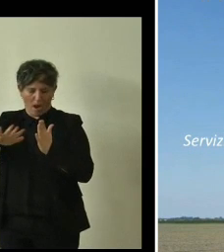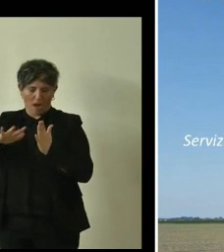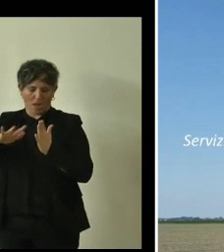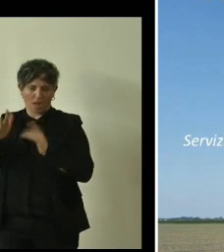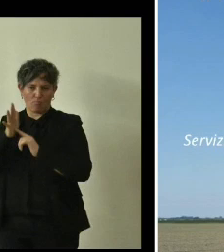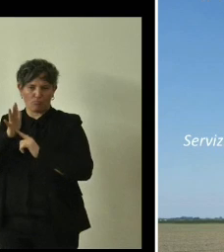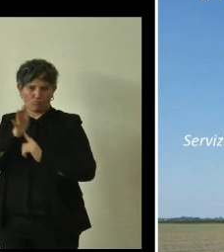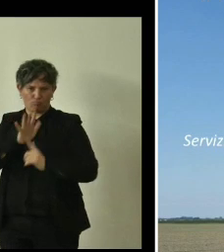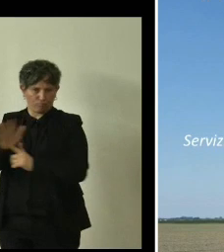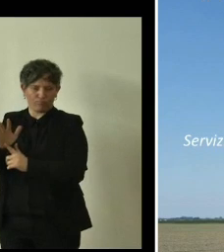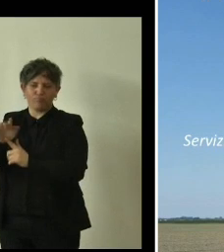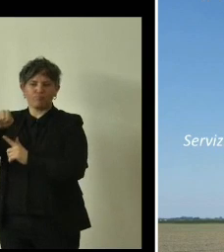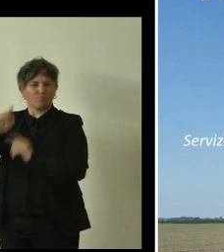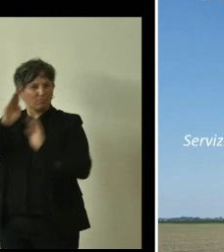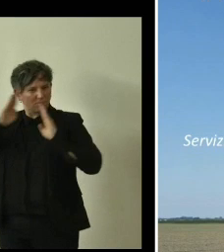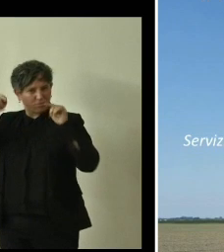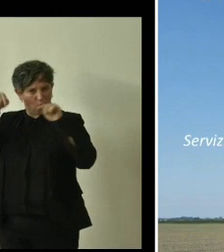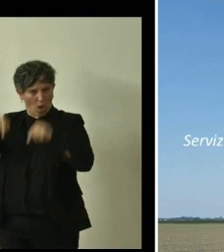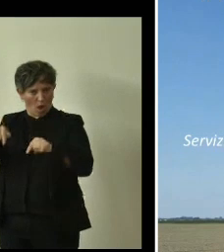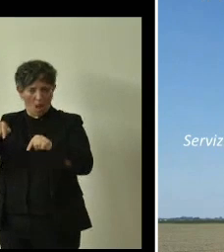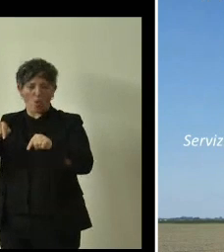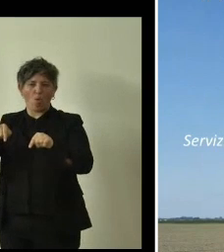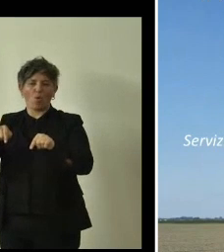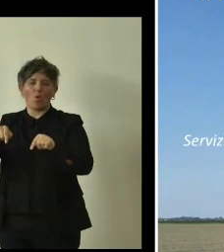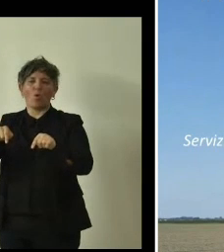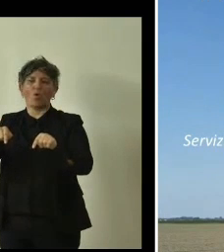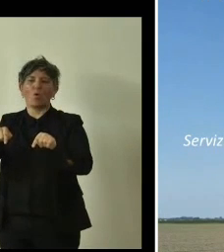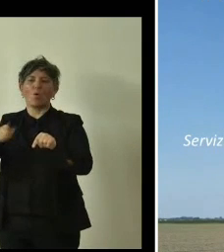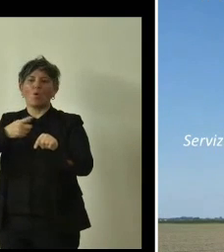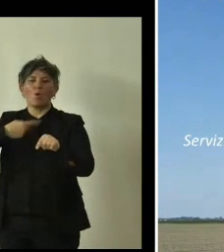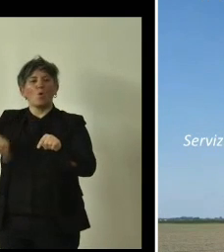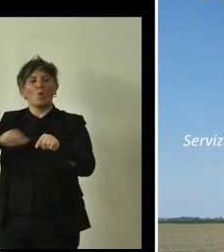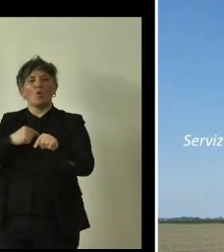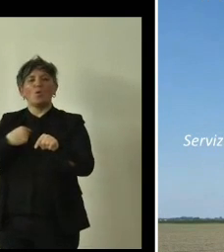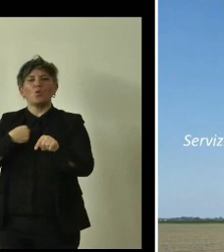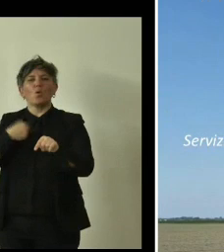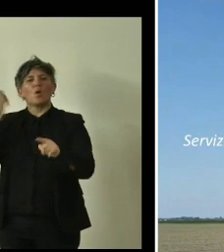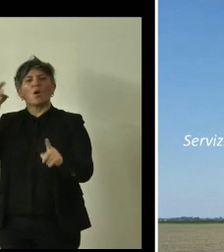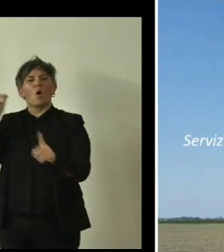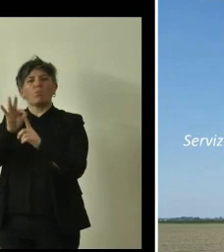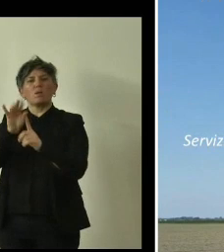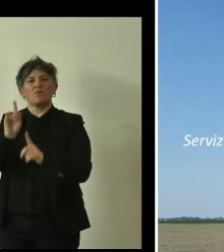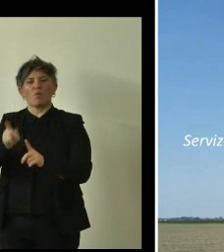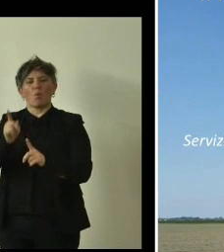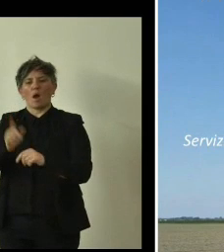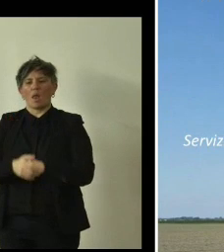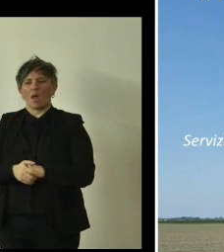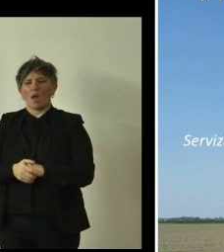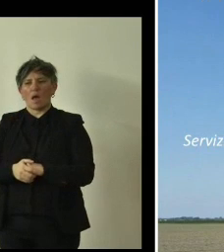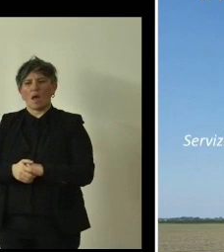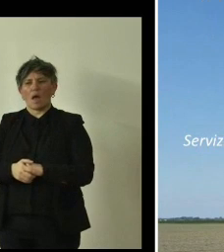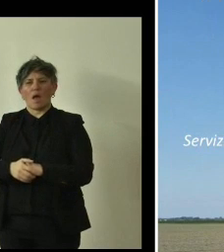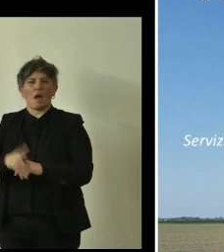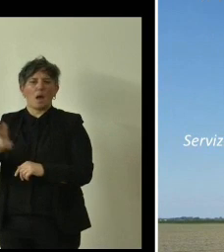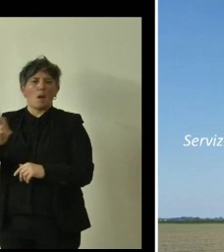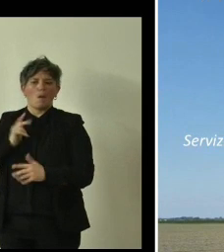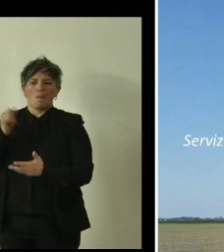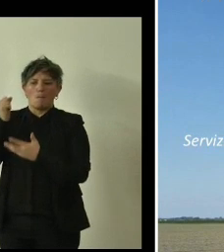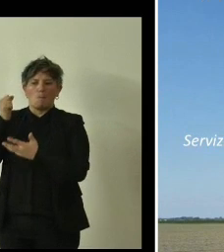concentrati ovviamente su quelli, ci siamo posti l'obiettivo di valorizzare questo patrimonio verde